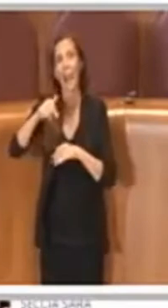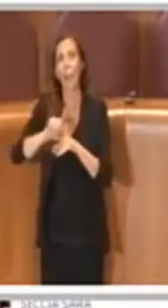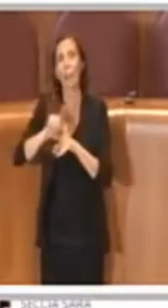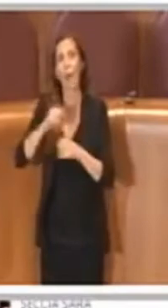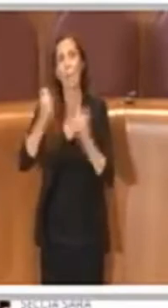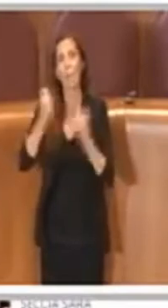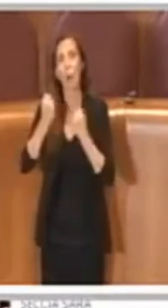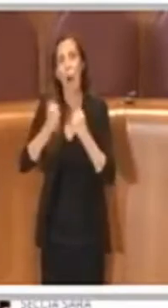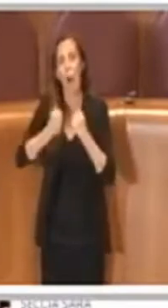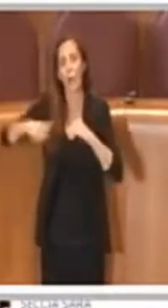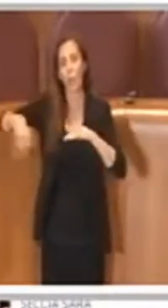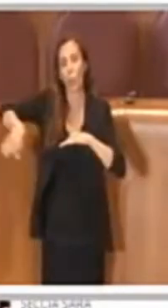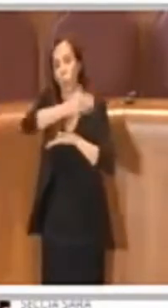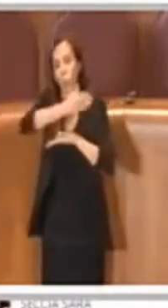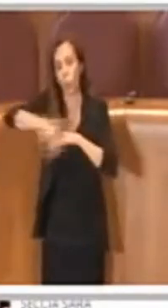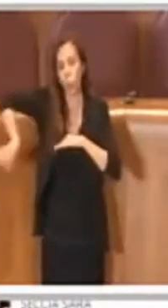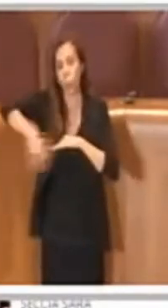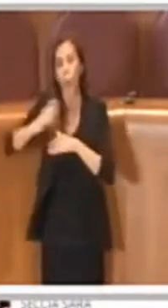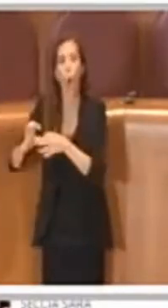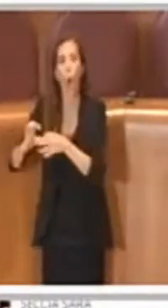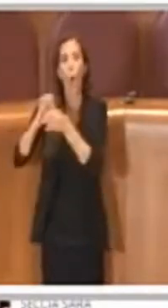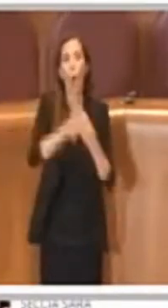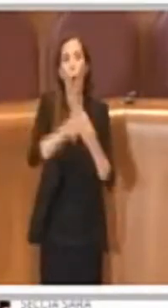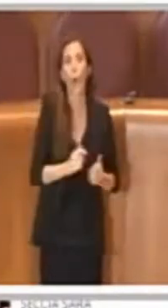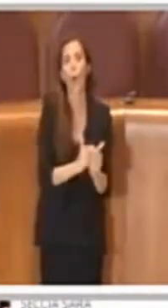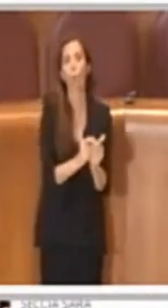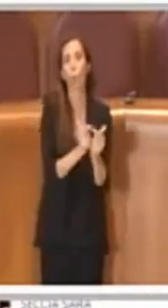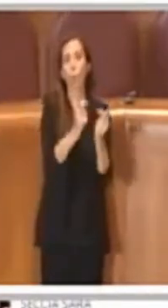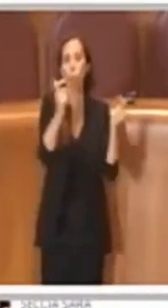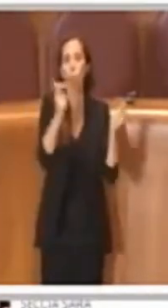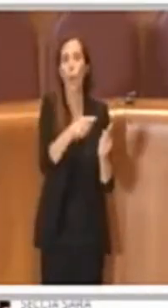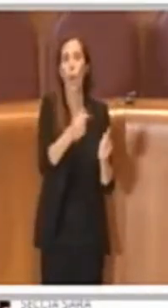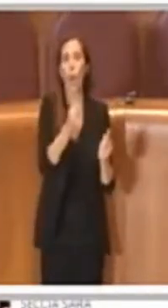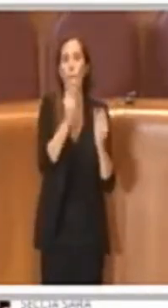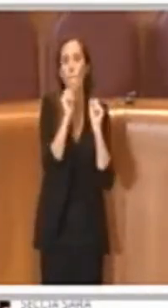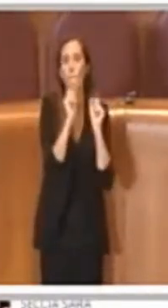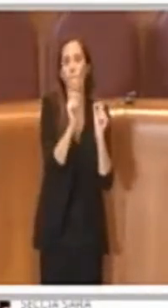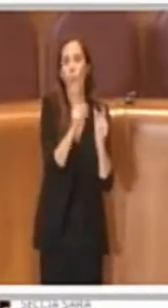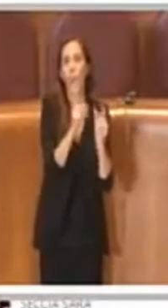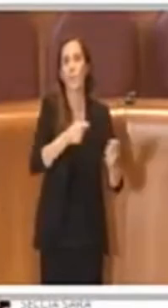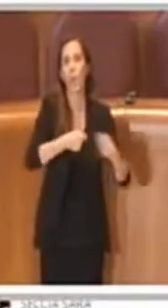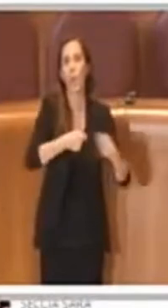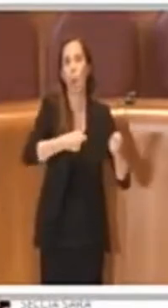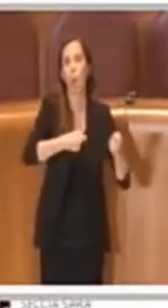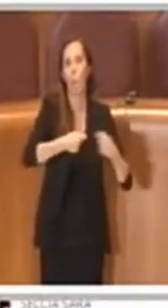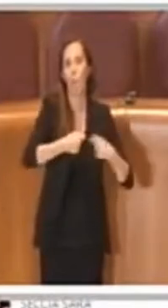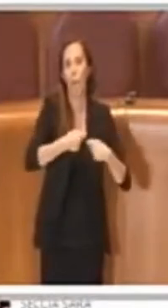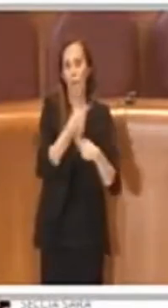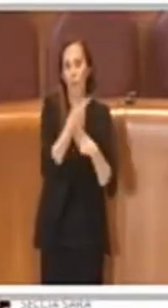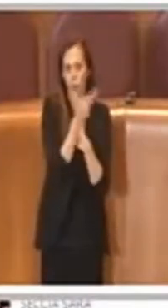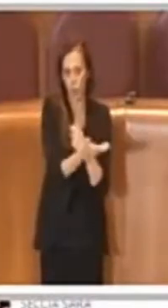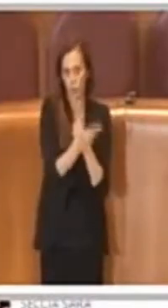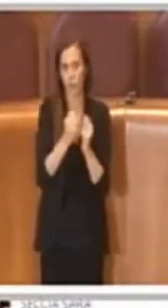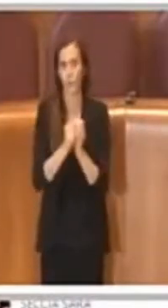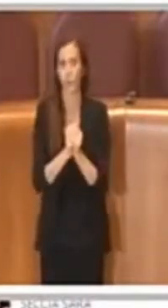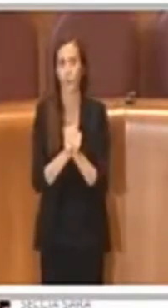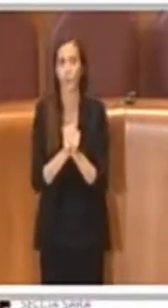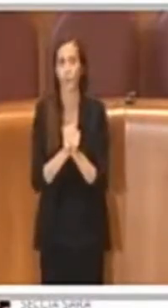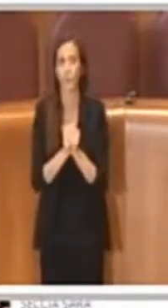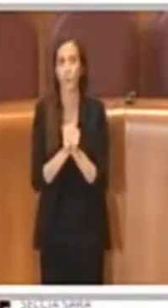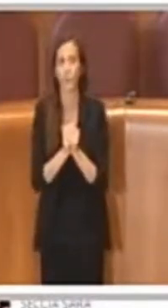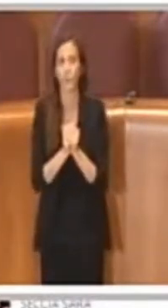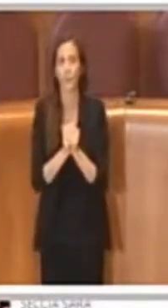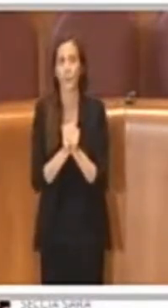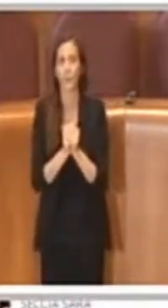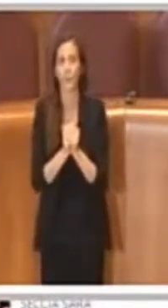aumento del commercio. Questa è una cosa che non c'è oggettivamente l